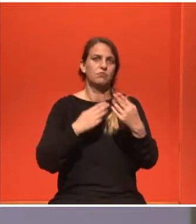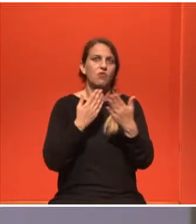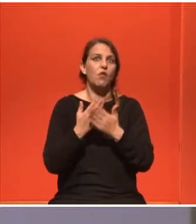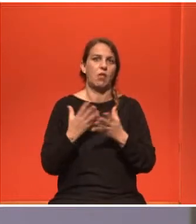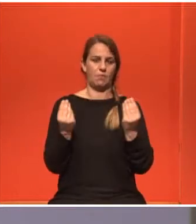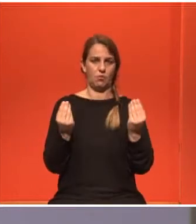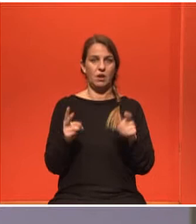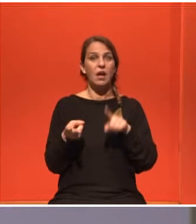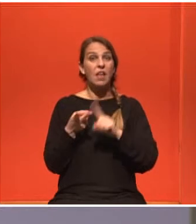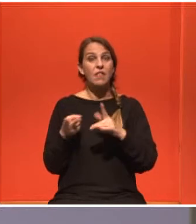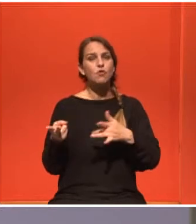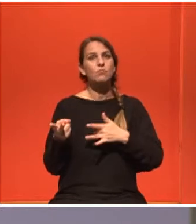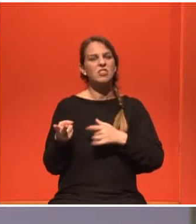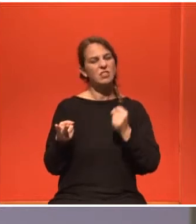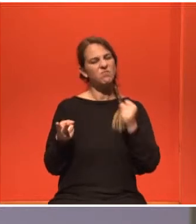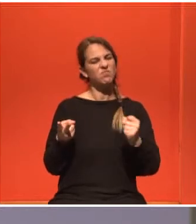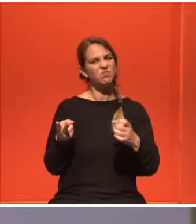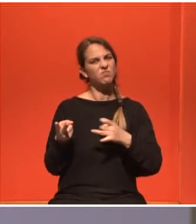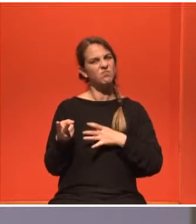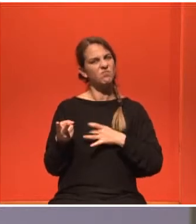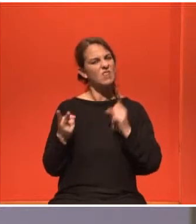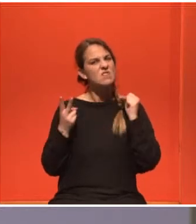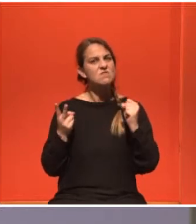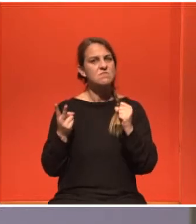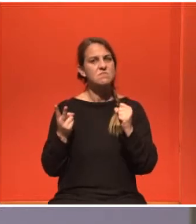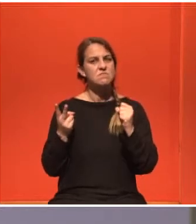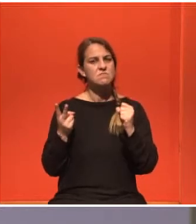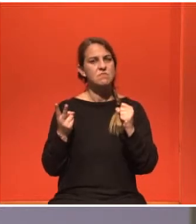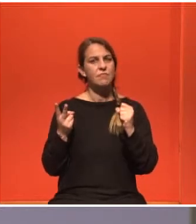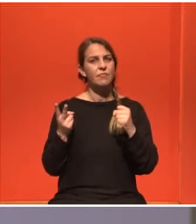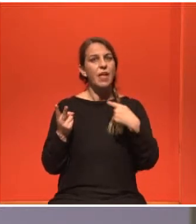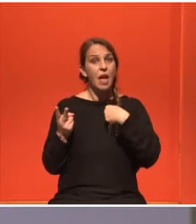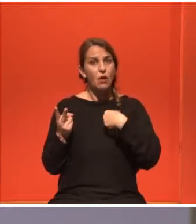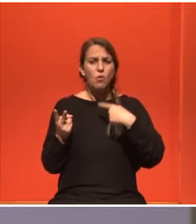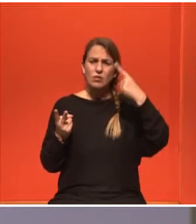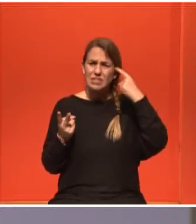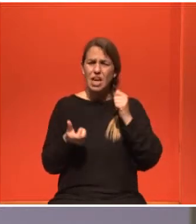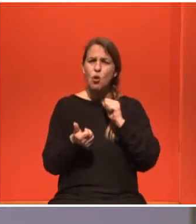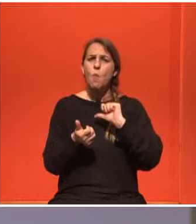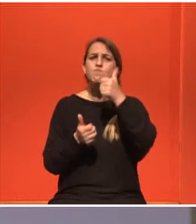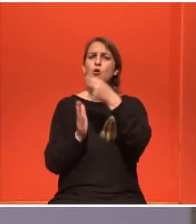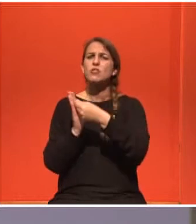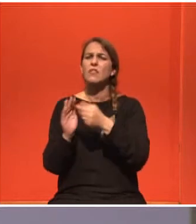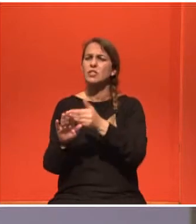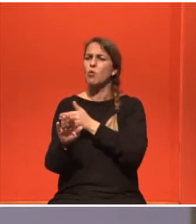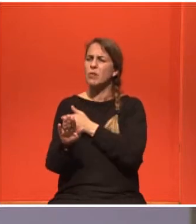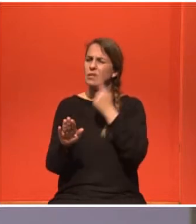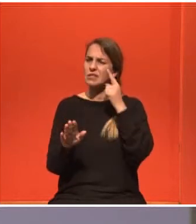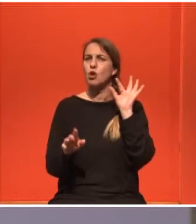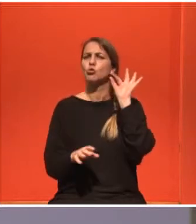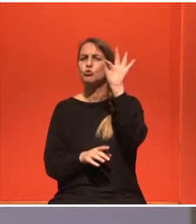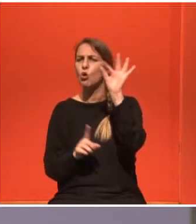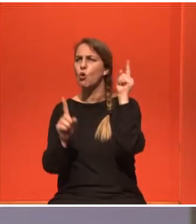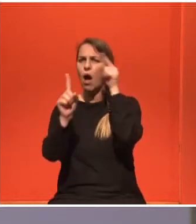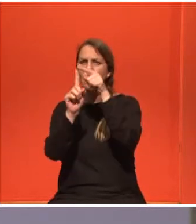πιο δυνατή ψυχή θα έλεγα γιατί είχα μάθει να βάζω στόχους μικρούς και